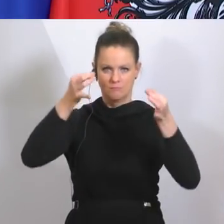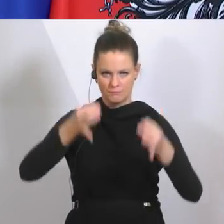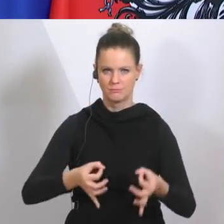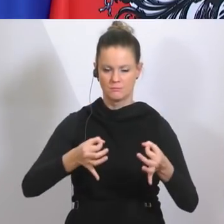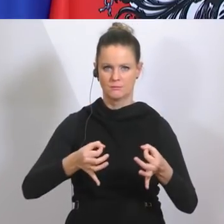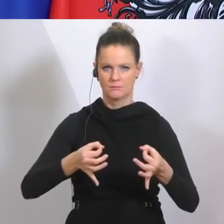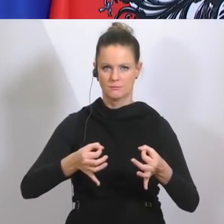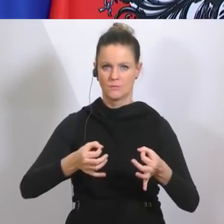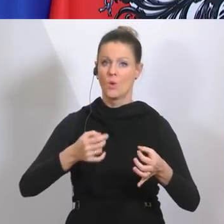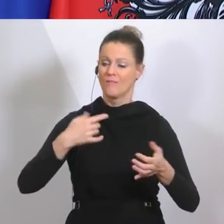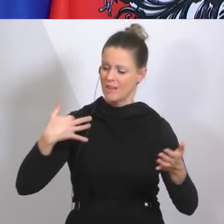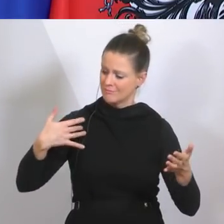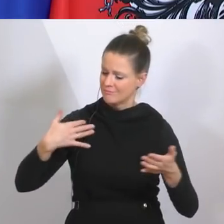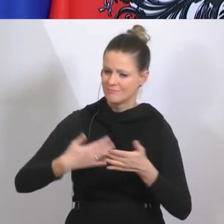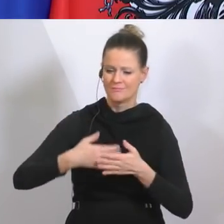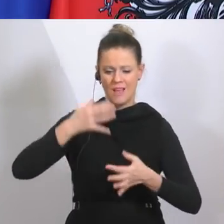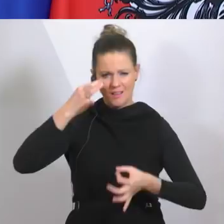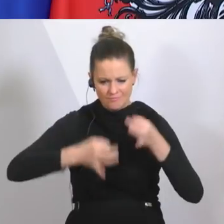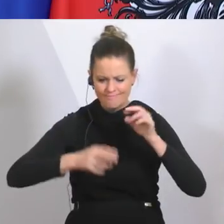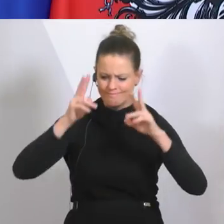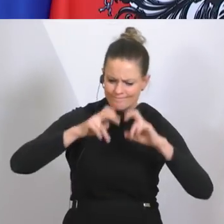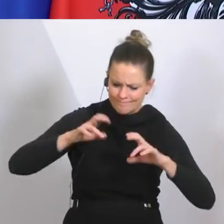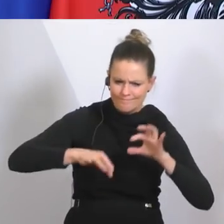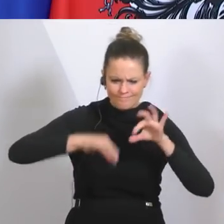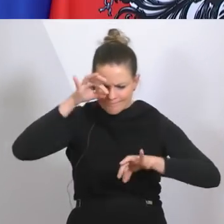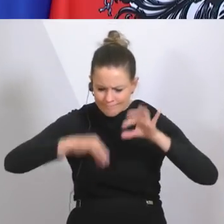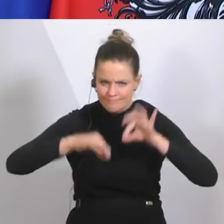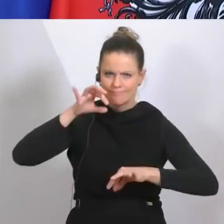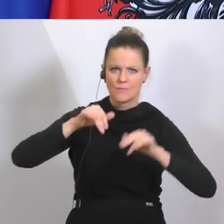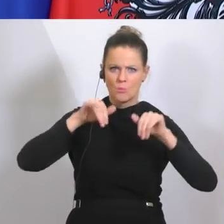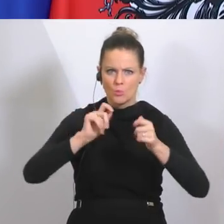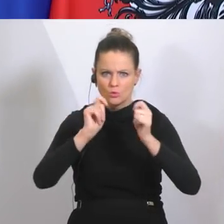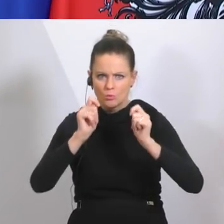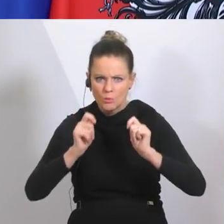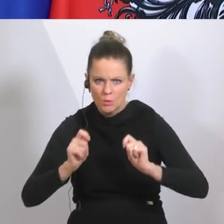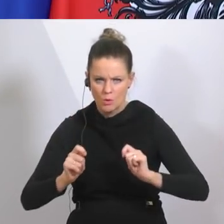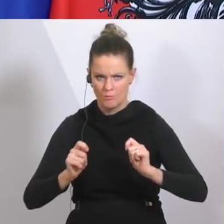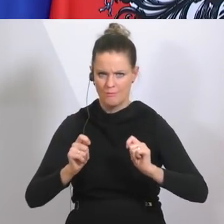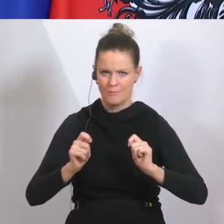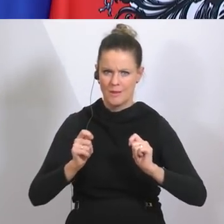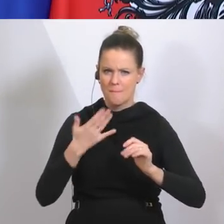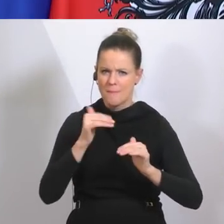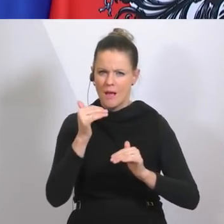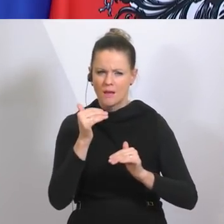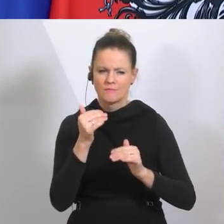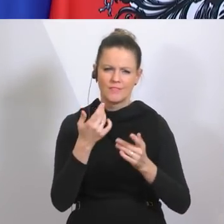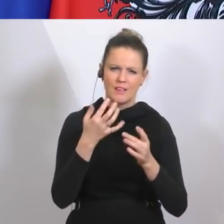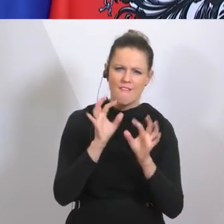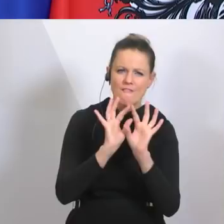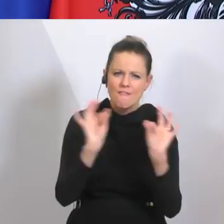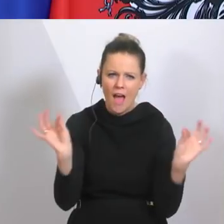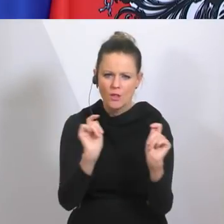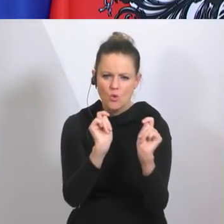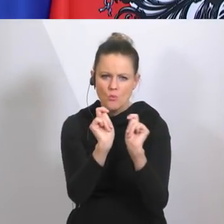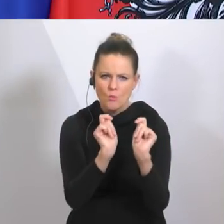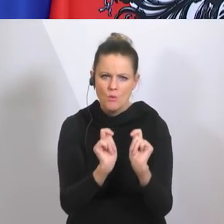und wir werden laufend evaluieren, ob es wo nach Justierungsbedarf, also einen gewissen Feinschliff braucht und wir werden laufend